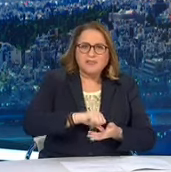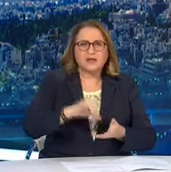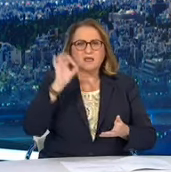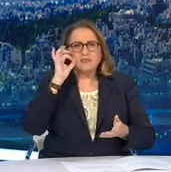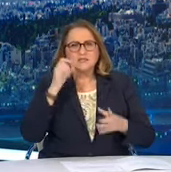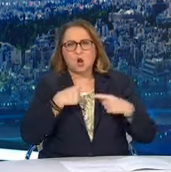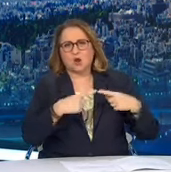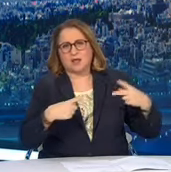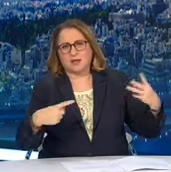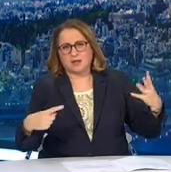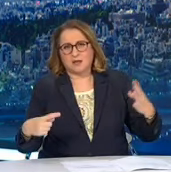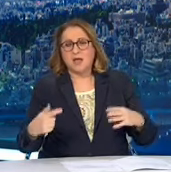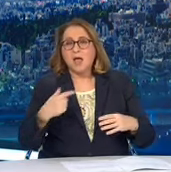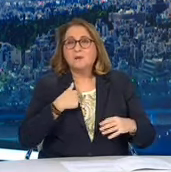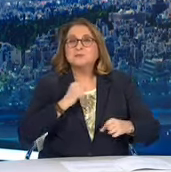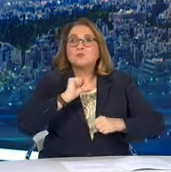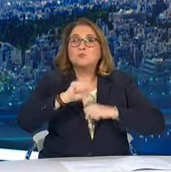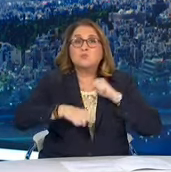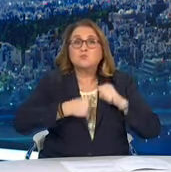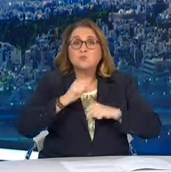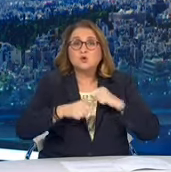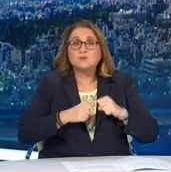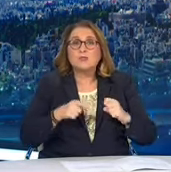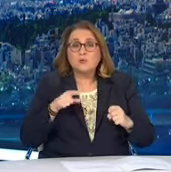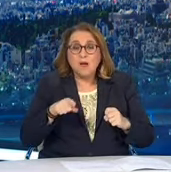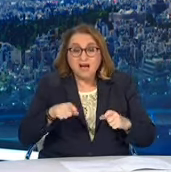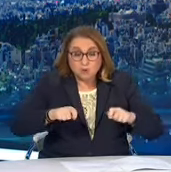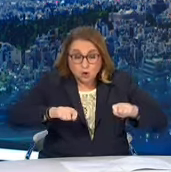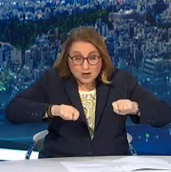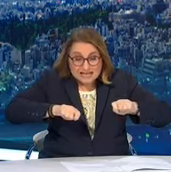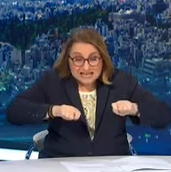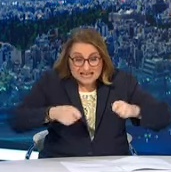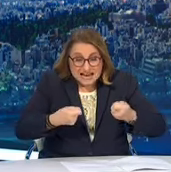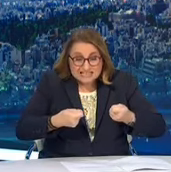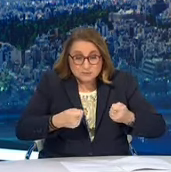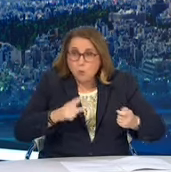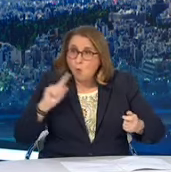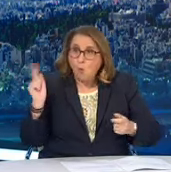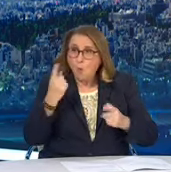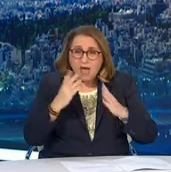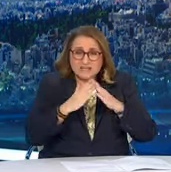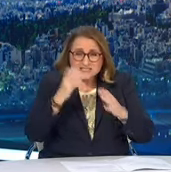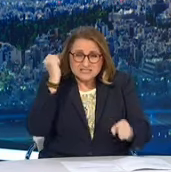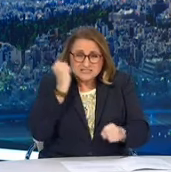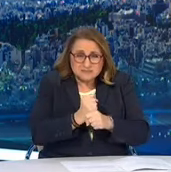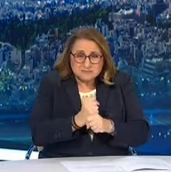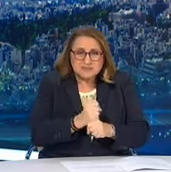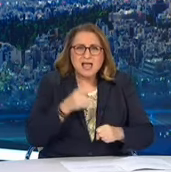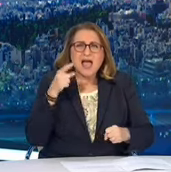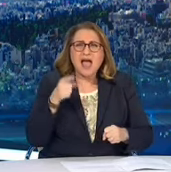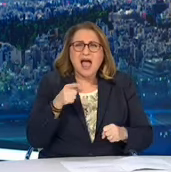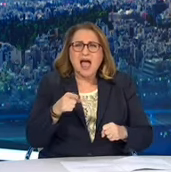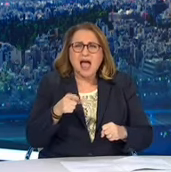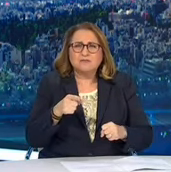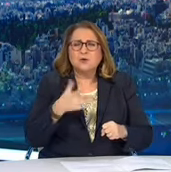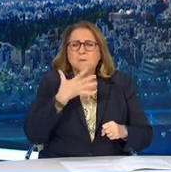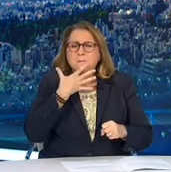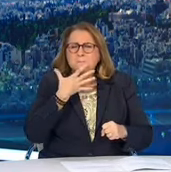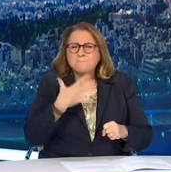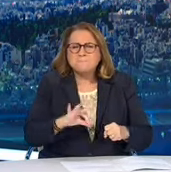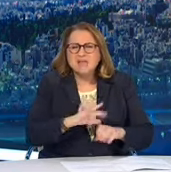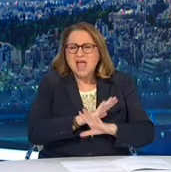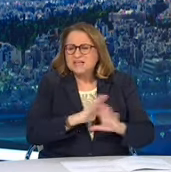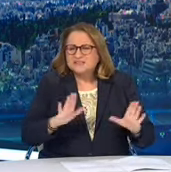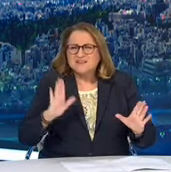lockdown σαν την τελευταία των τελευταίων επιλογή γιατί είναι cruel, μου είπε κάποιος φίλος μου από την Αμερική, είναι